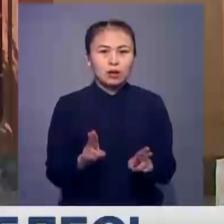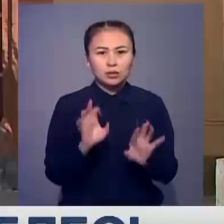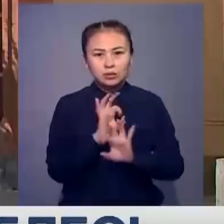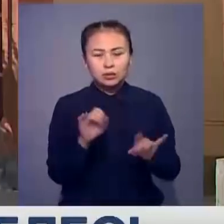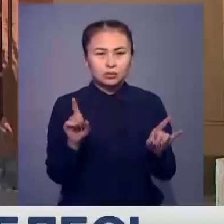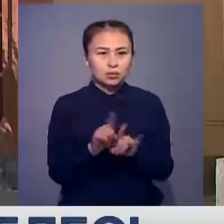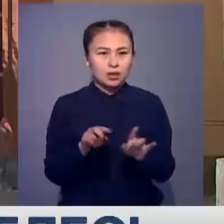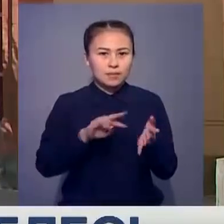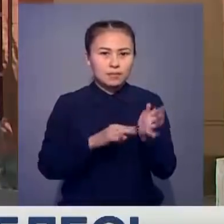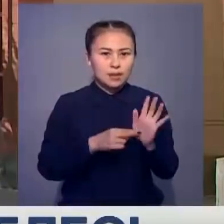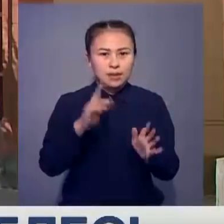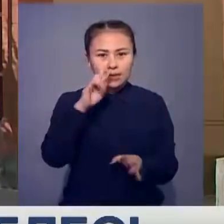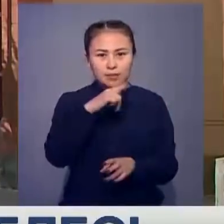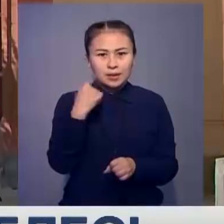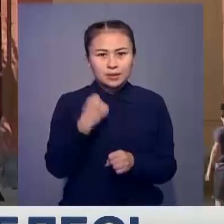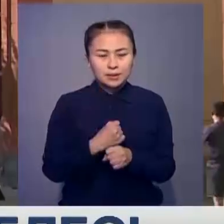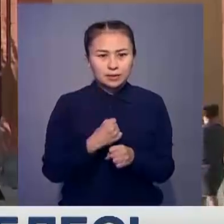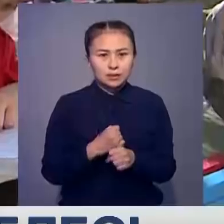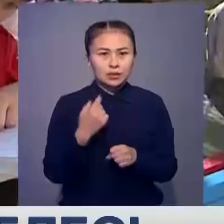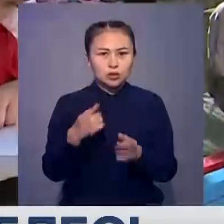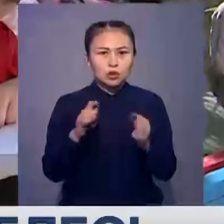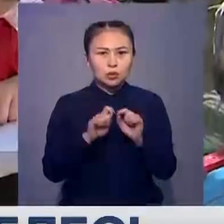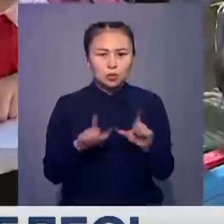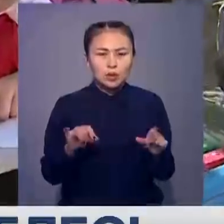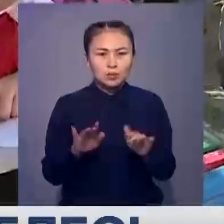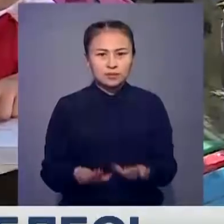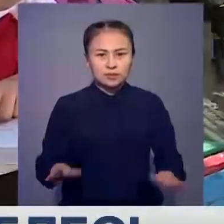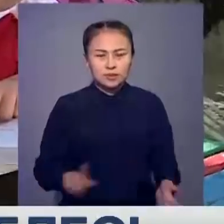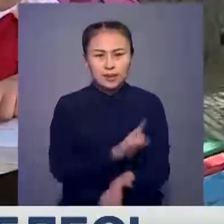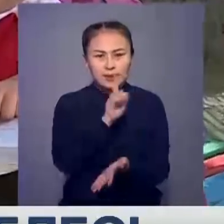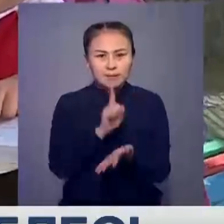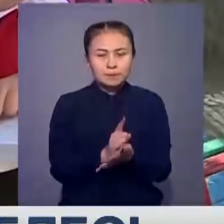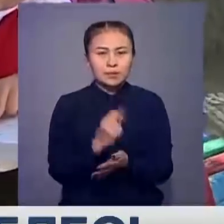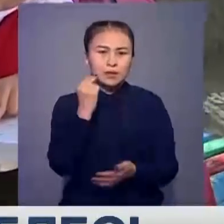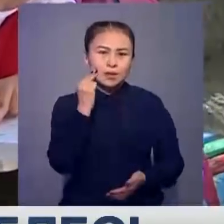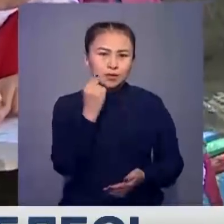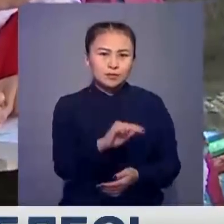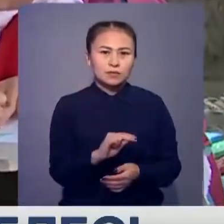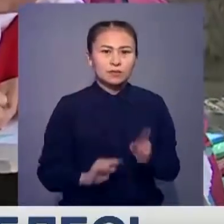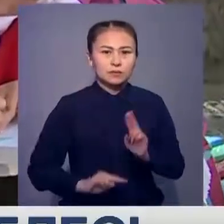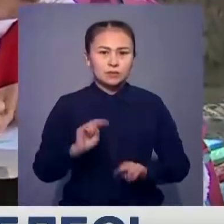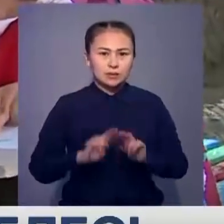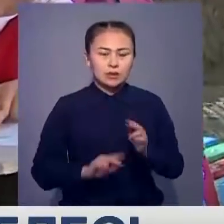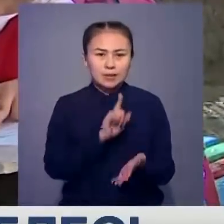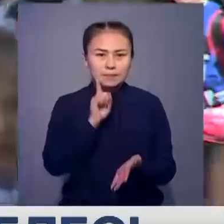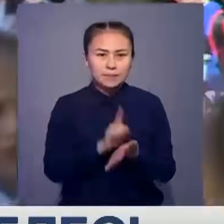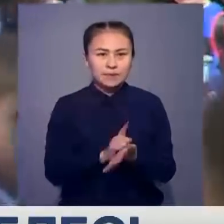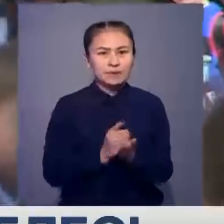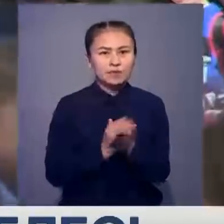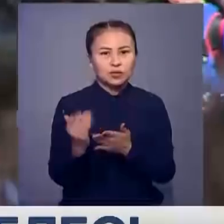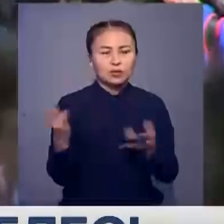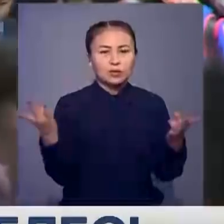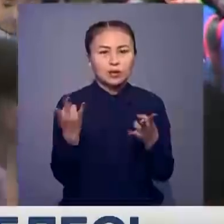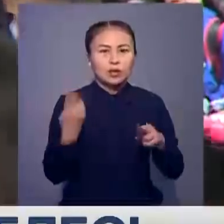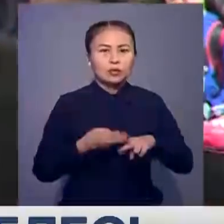бақса да жоспарды тезінше орындамады. Мектеппен балабақшаға қойылатын талаптар өзге құрлыс нысандарынан әлде қайда жоғары болу